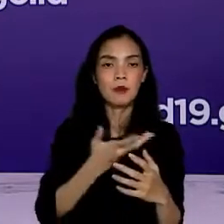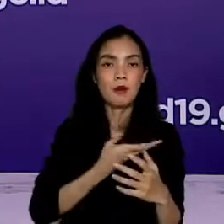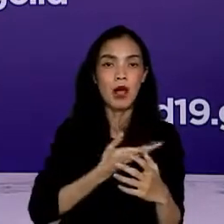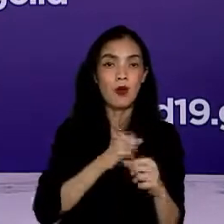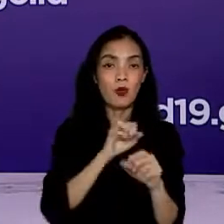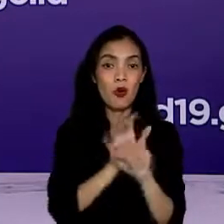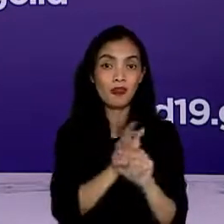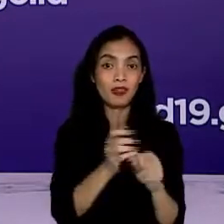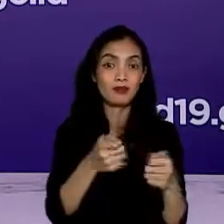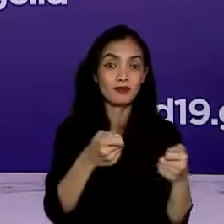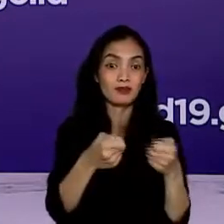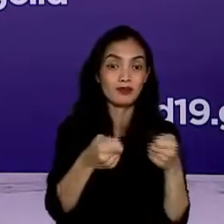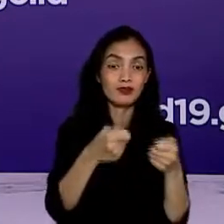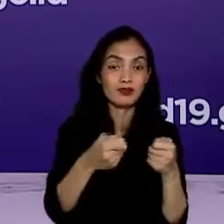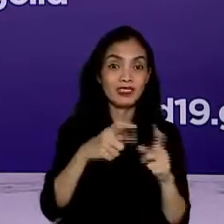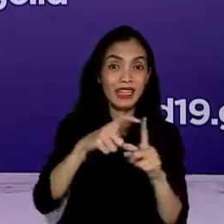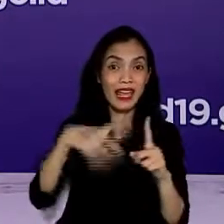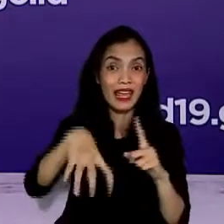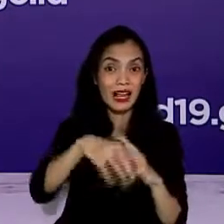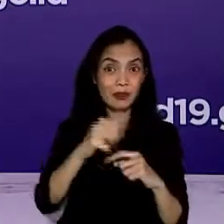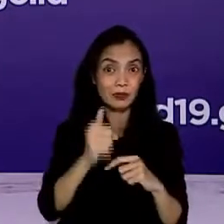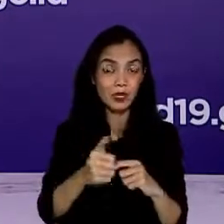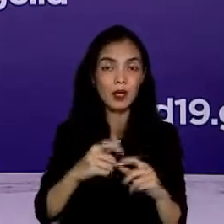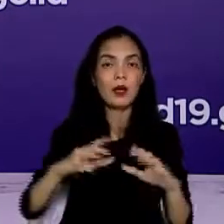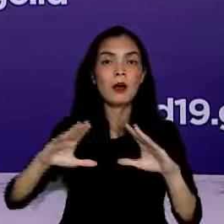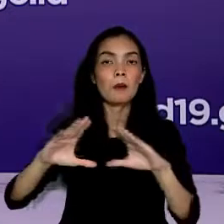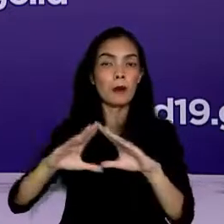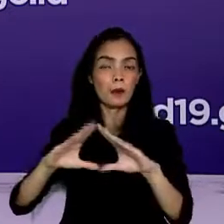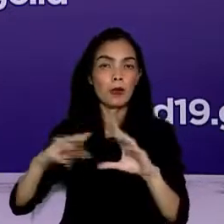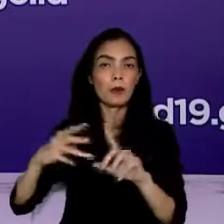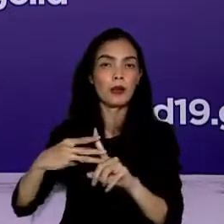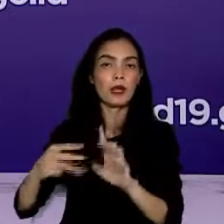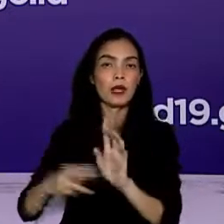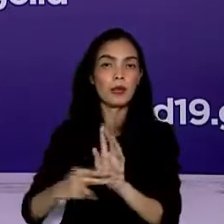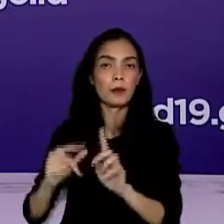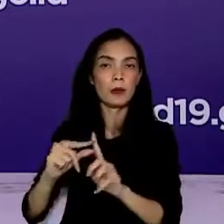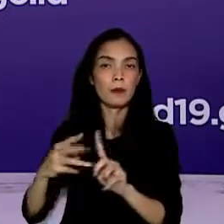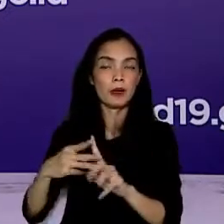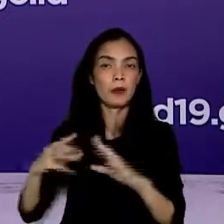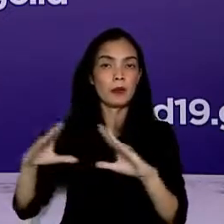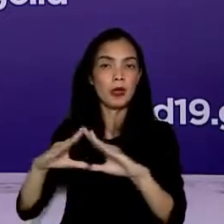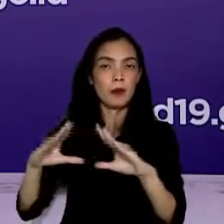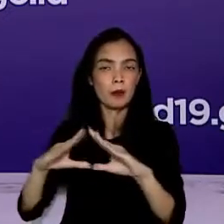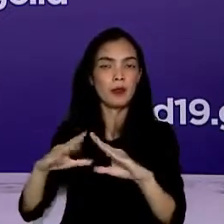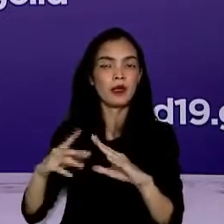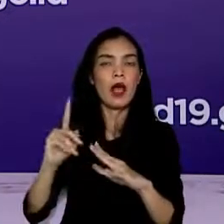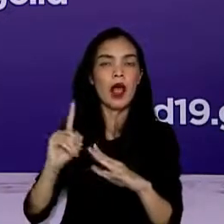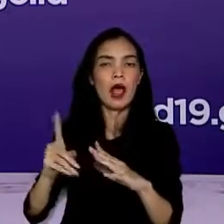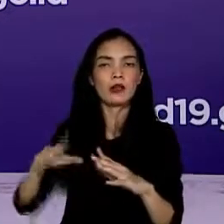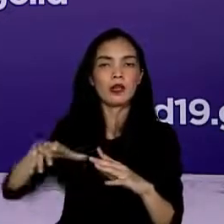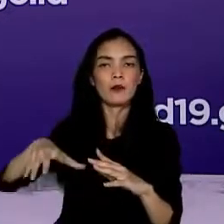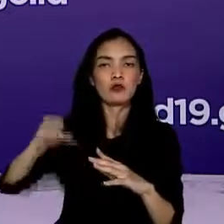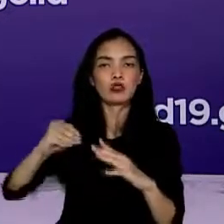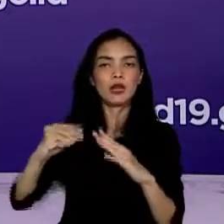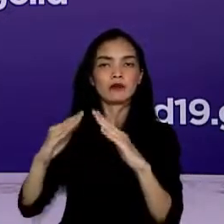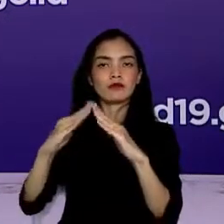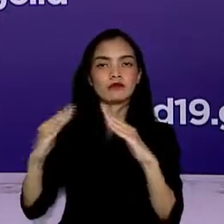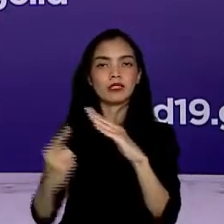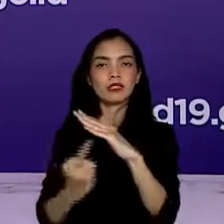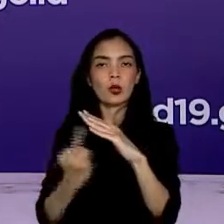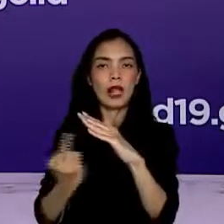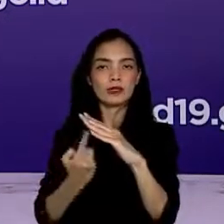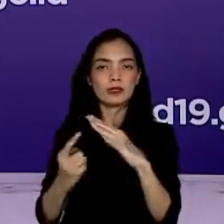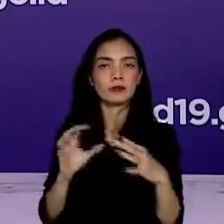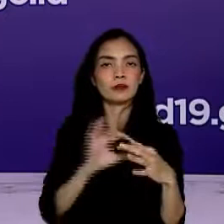pengendalian COVID-19 di daerah, BNPB berkomitmen menyediakan lokasi isolasi terpusat bersama dengan pemerintah